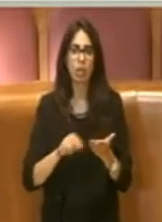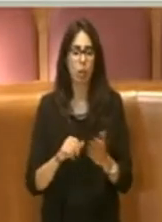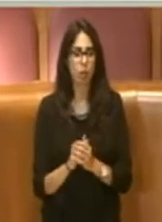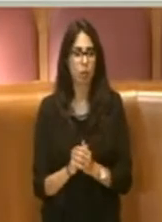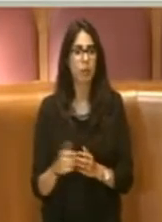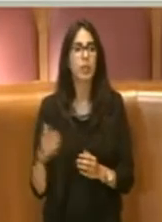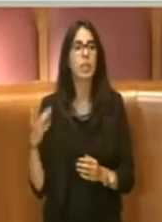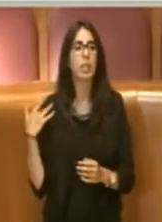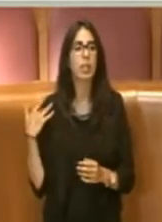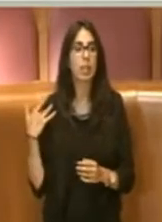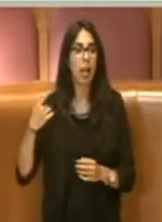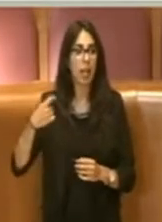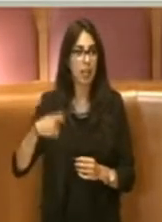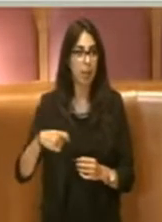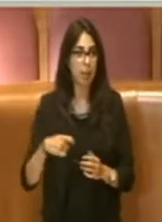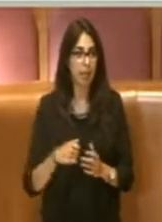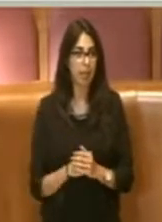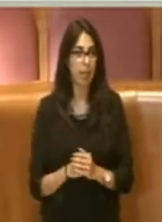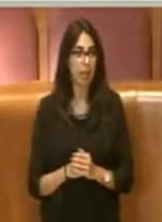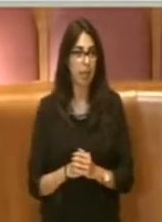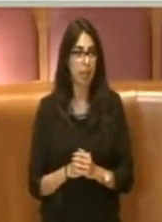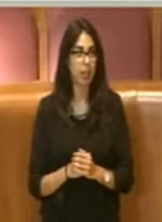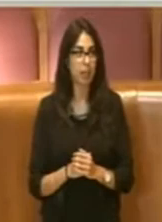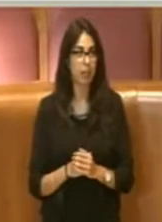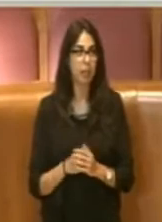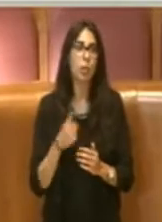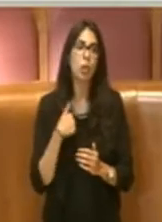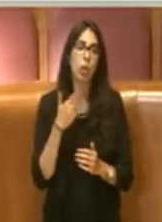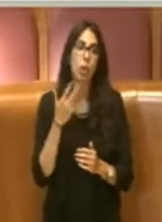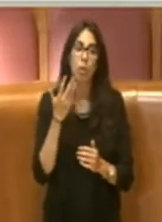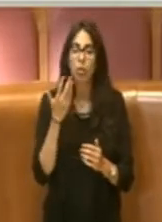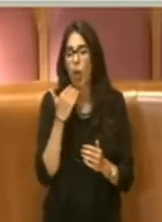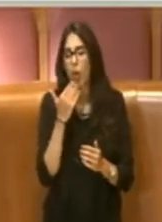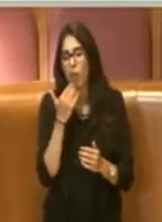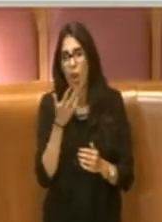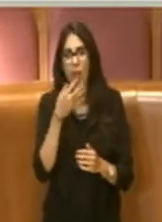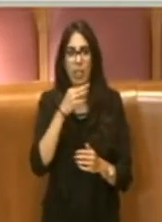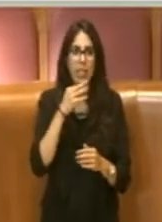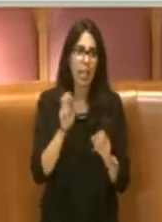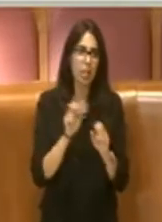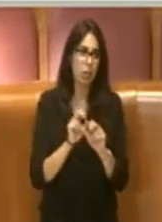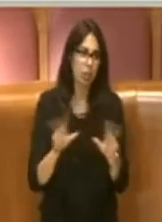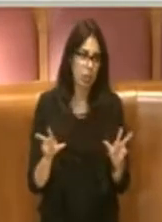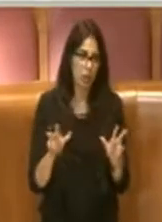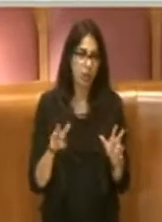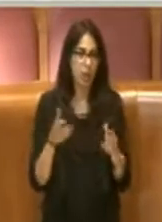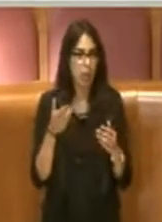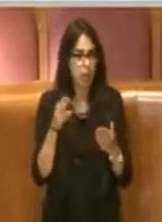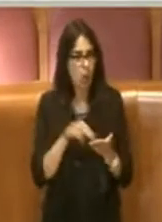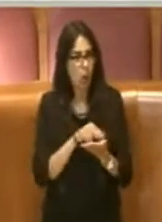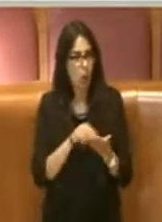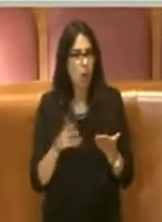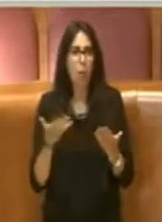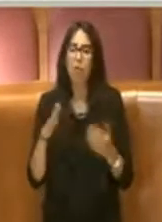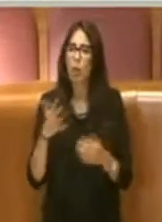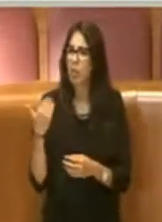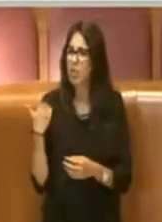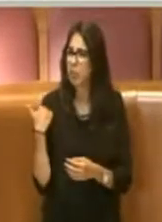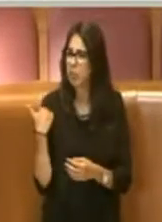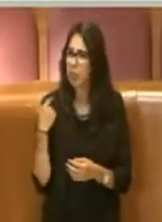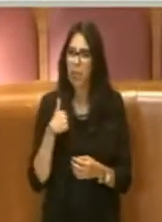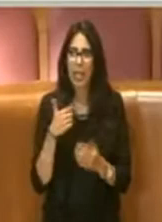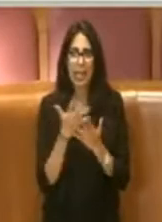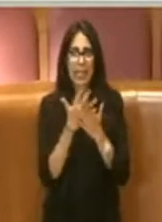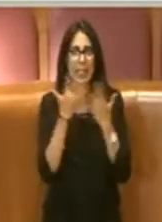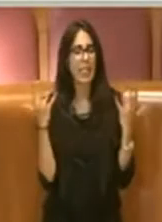Grazie Presidente. Avrei evitato volentieri di fare questa dichiarazione di dovuto, ma probabilmente non sono stato abbastanza chiaro